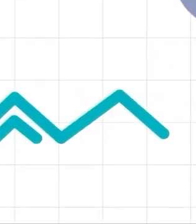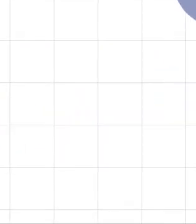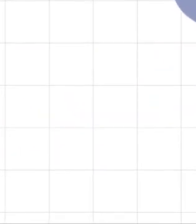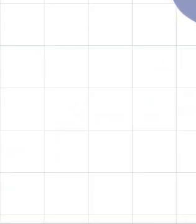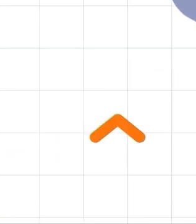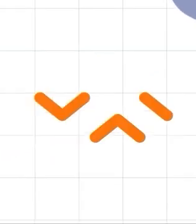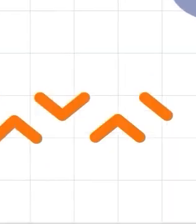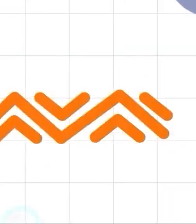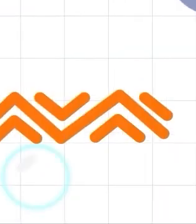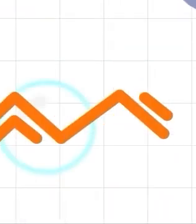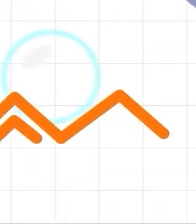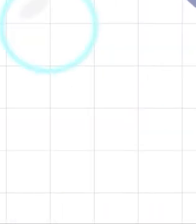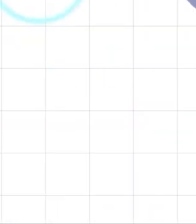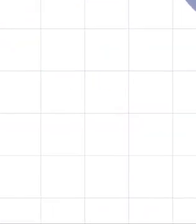Música Продолжение следует...